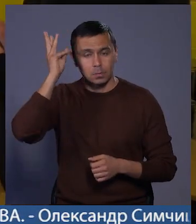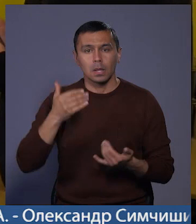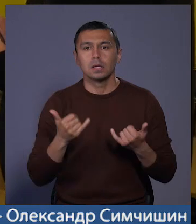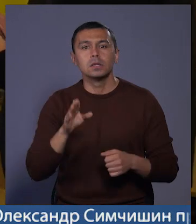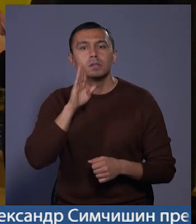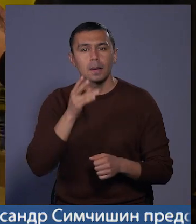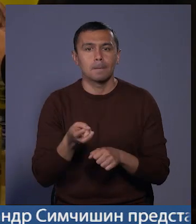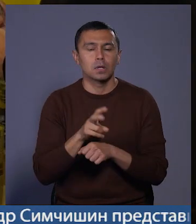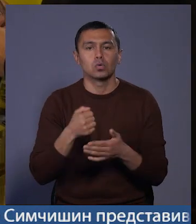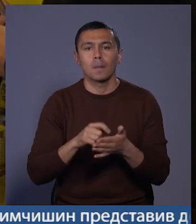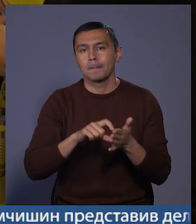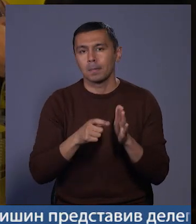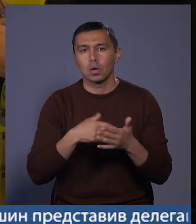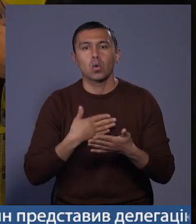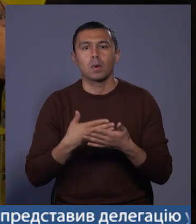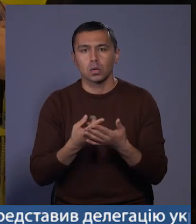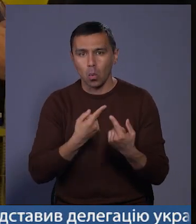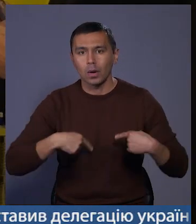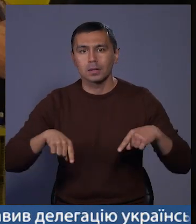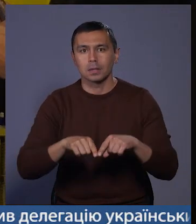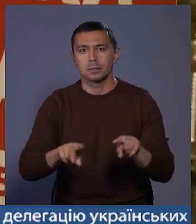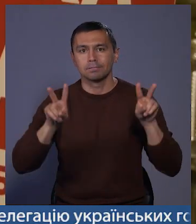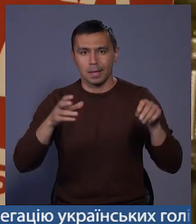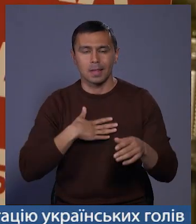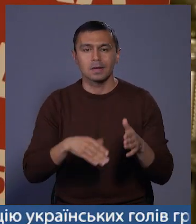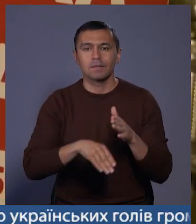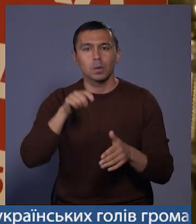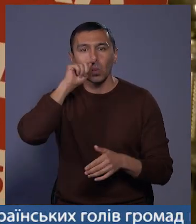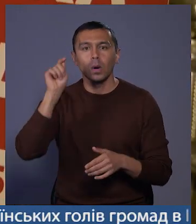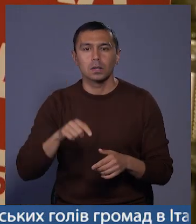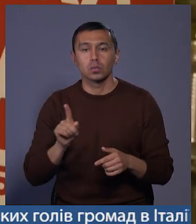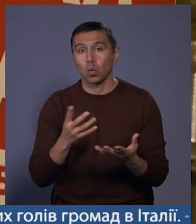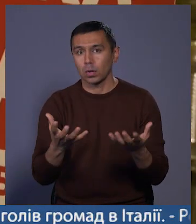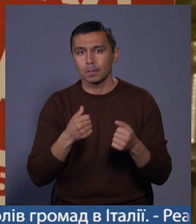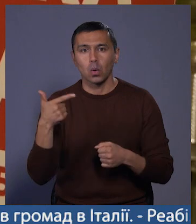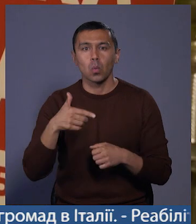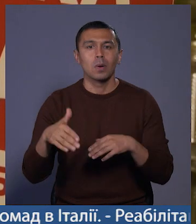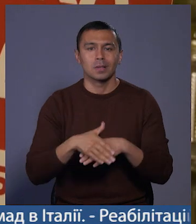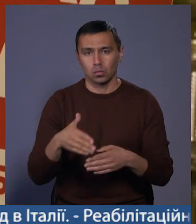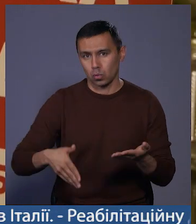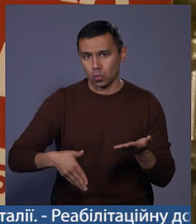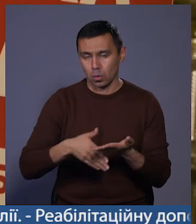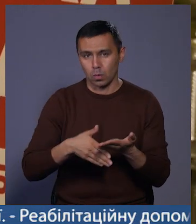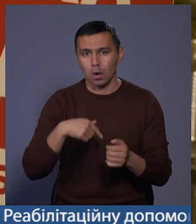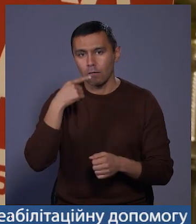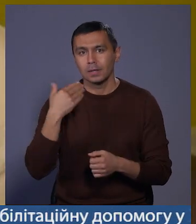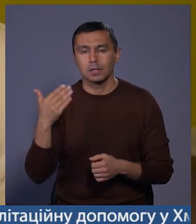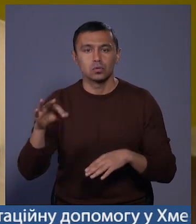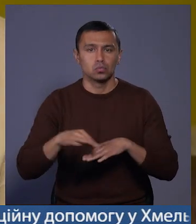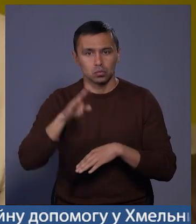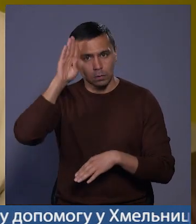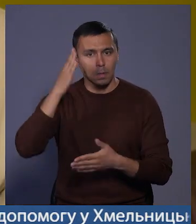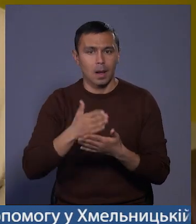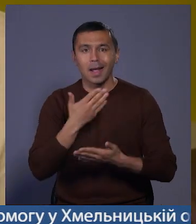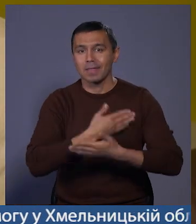Нині жінка прийшла до приміщення громадської організації «Наш вибір – Україна», аби отримати гуманітарну допомогу. Каже, її чоловік